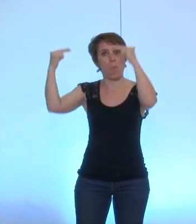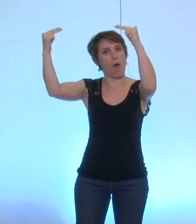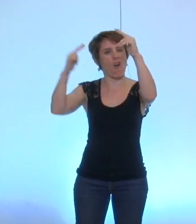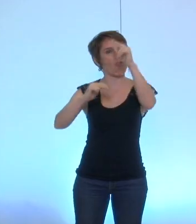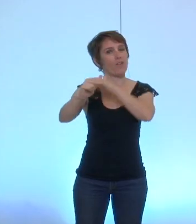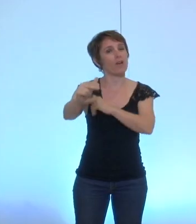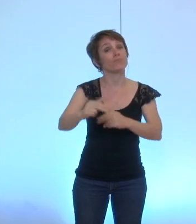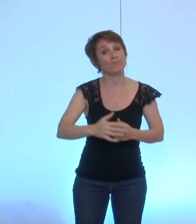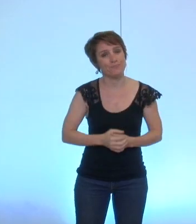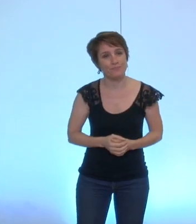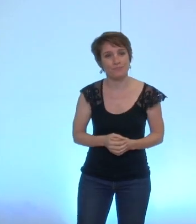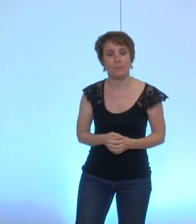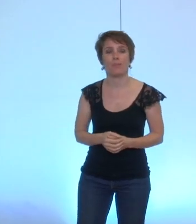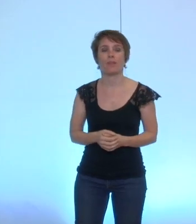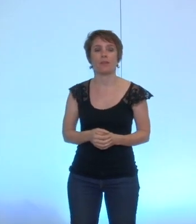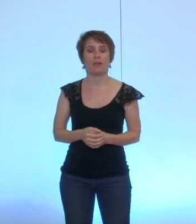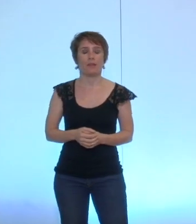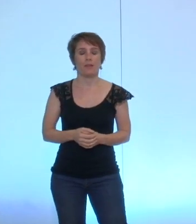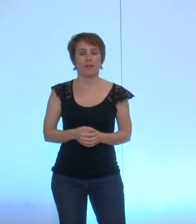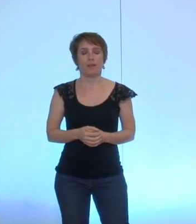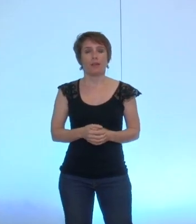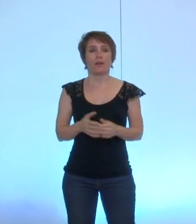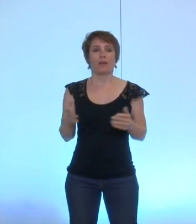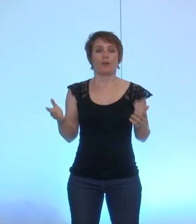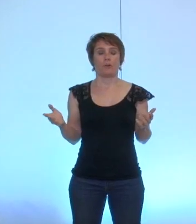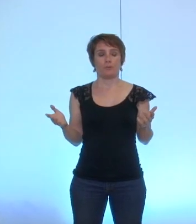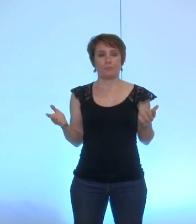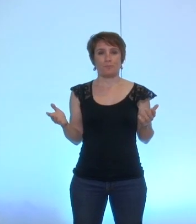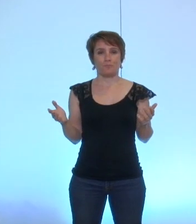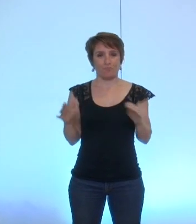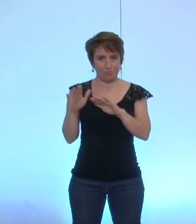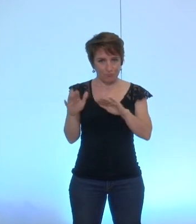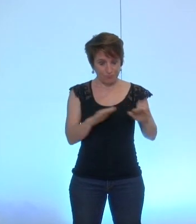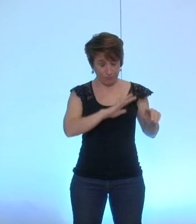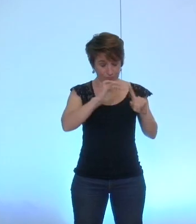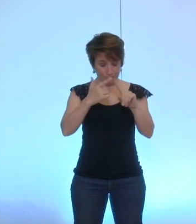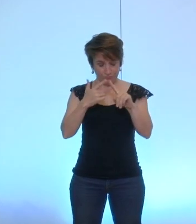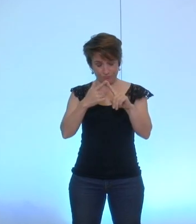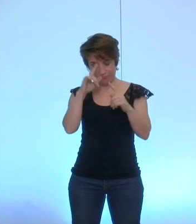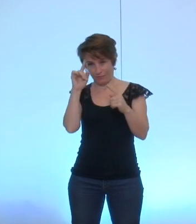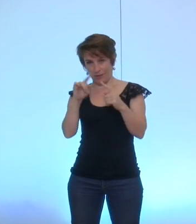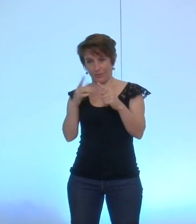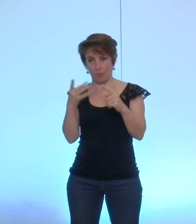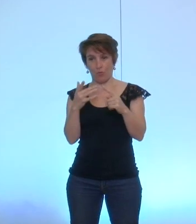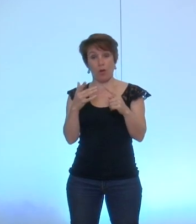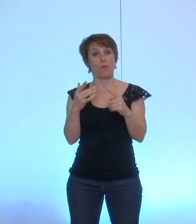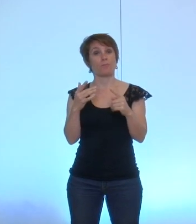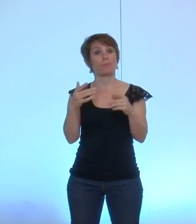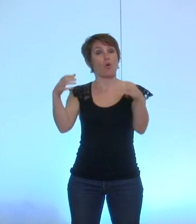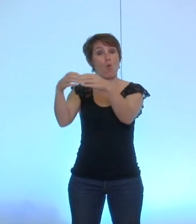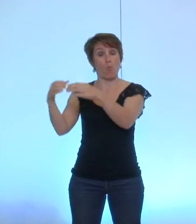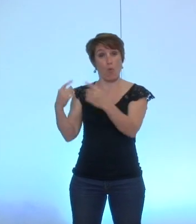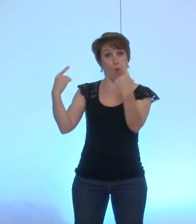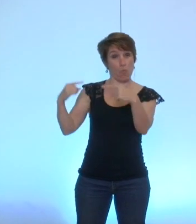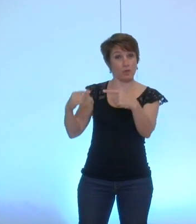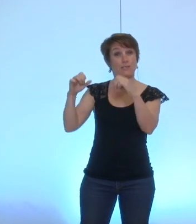et la question de l'accès des oppositions aux réseaux